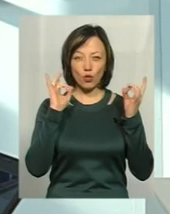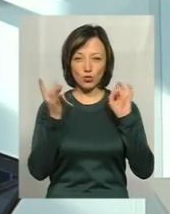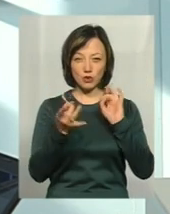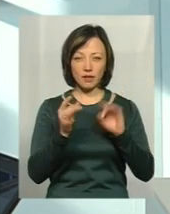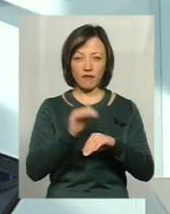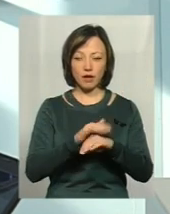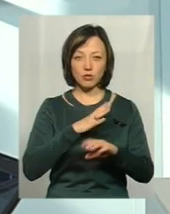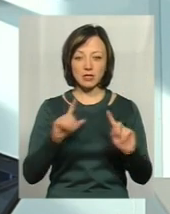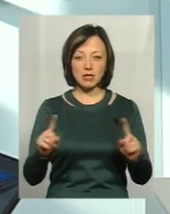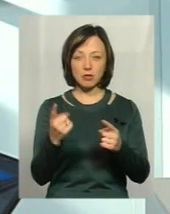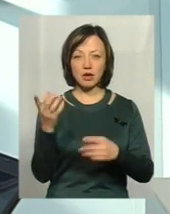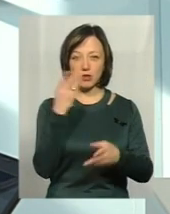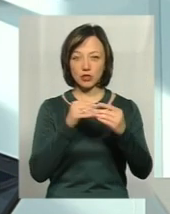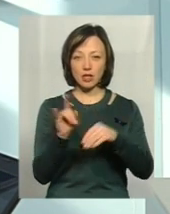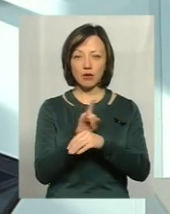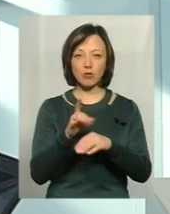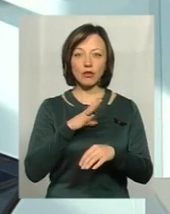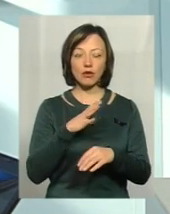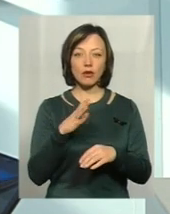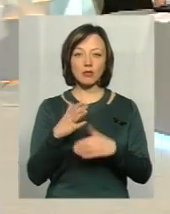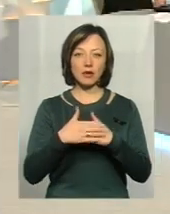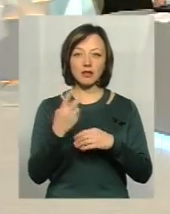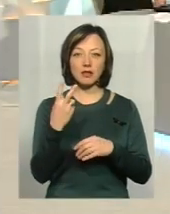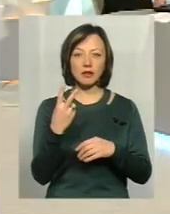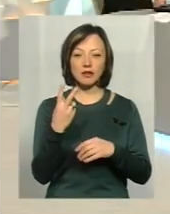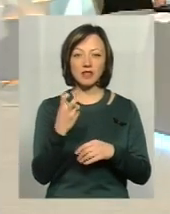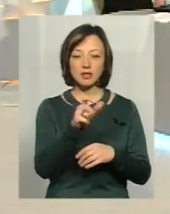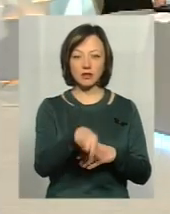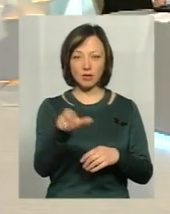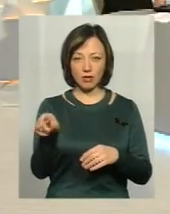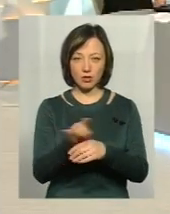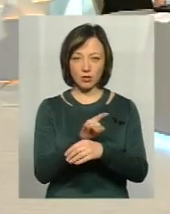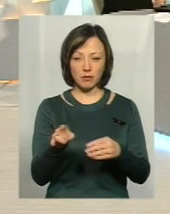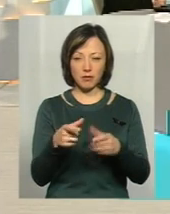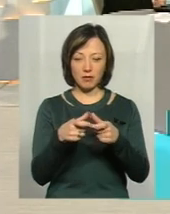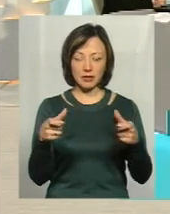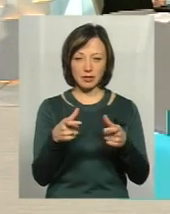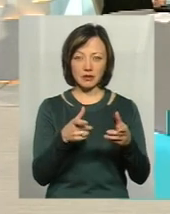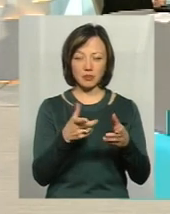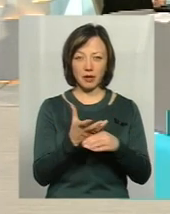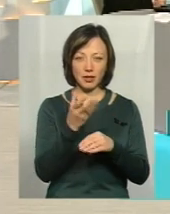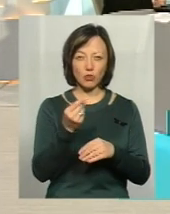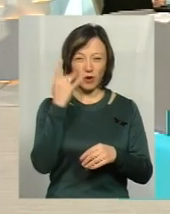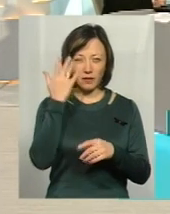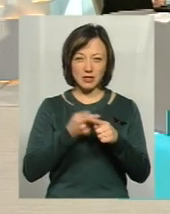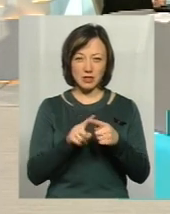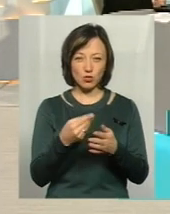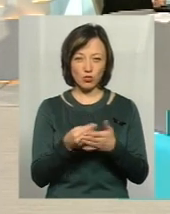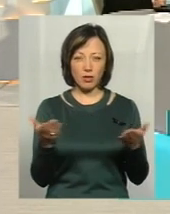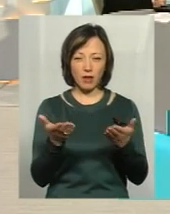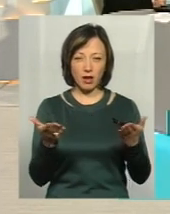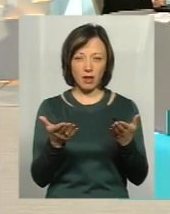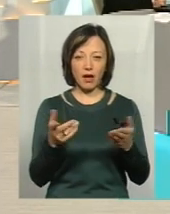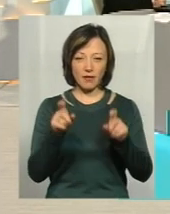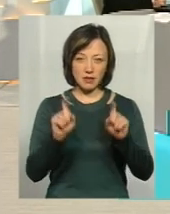затримали шахрая, на рахунку якого було 200 ошуканих, от саме за допомогою платіжних систем людей. Уявіть, які це суми коштів, да,